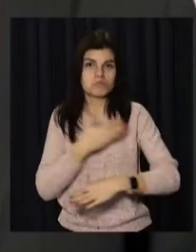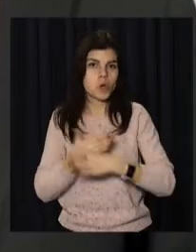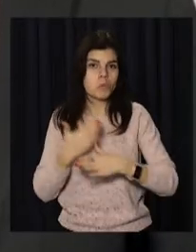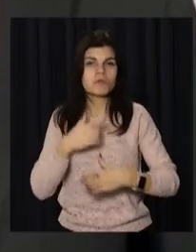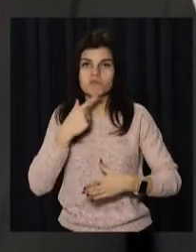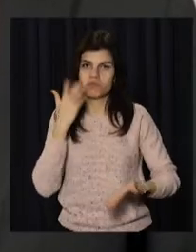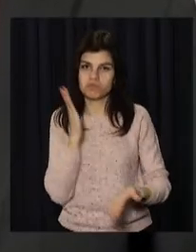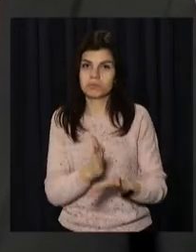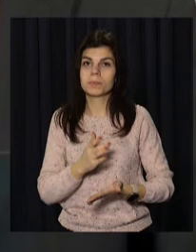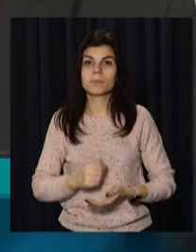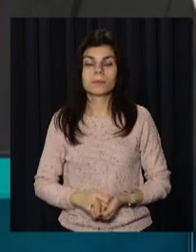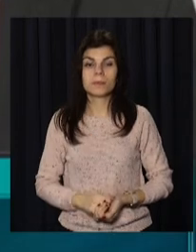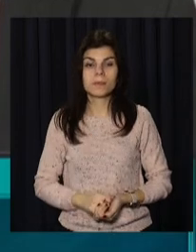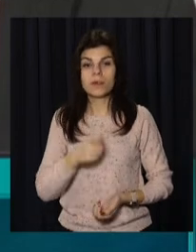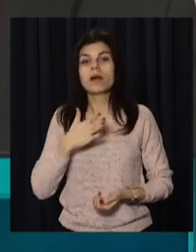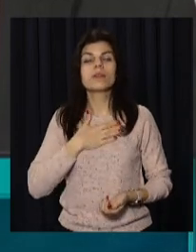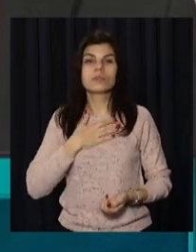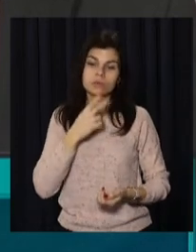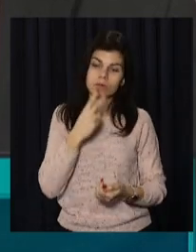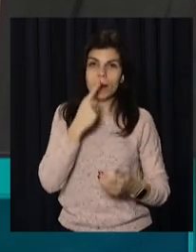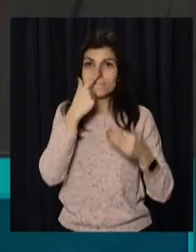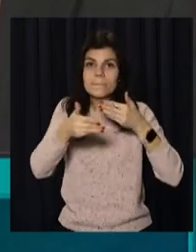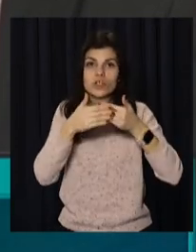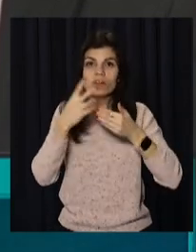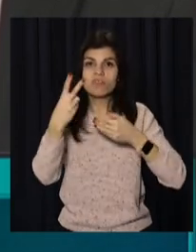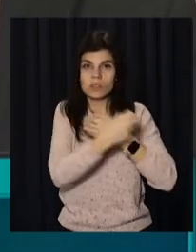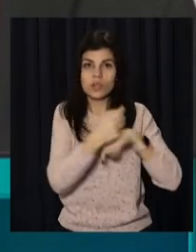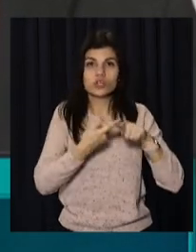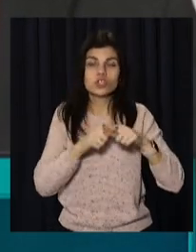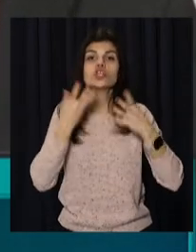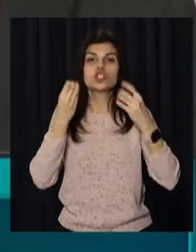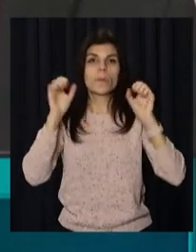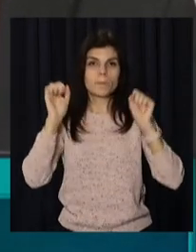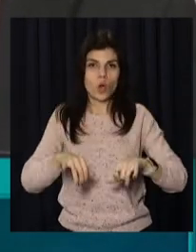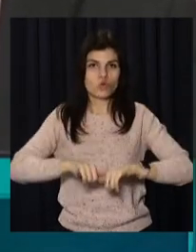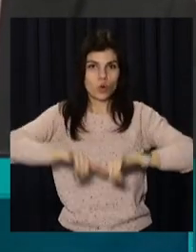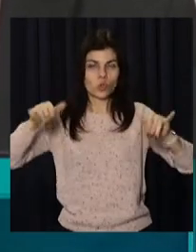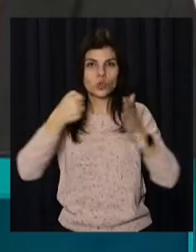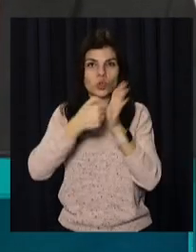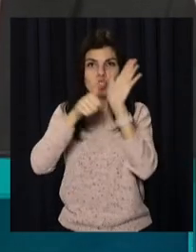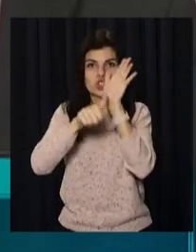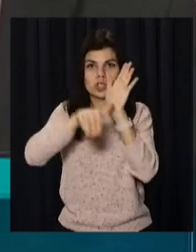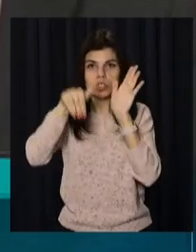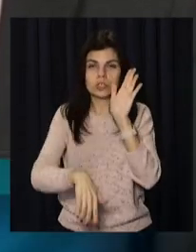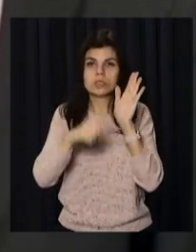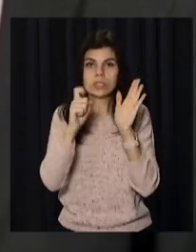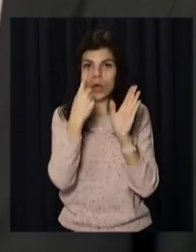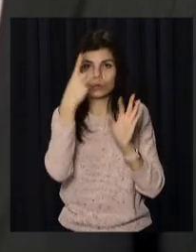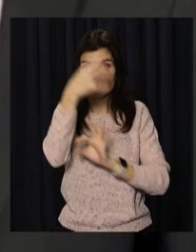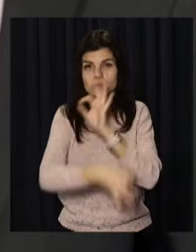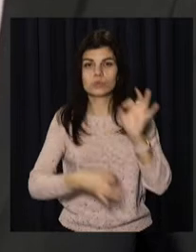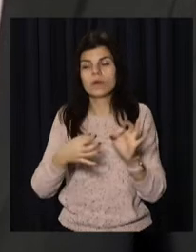Відповідно до наших прогнозів, у найближчі два тижні ця цифра ще може зрости – до 60 тисяч осіб на добу.